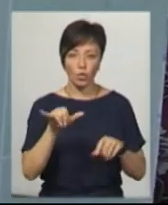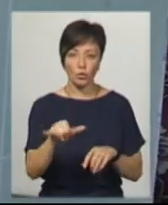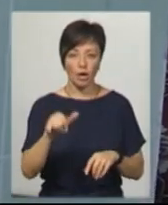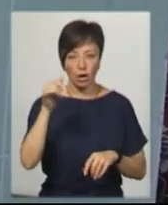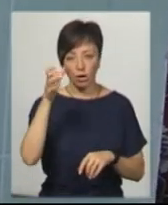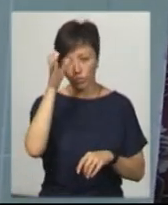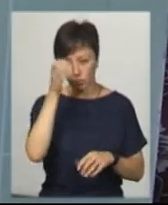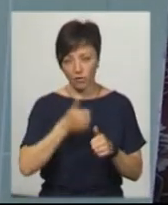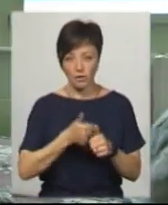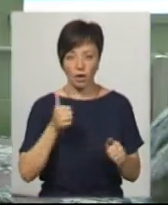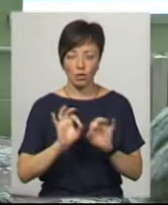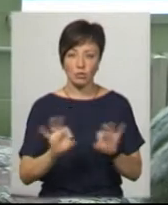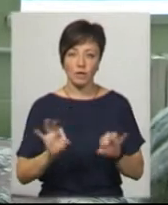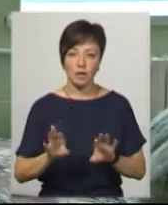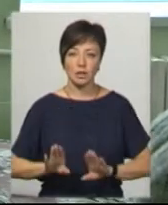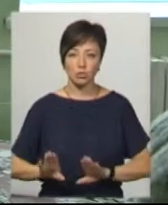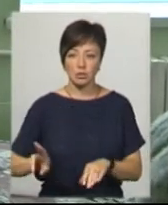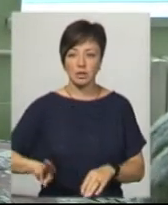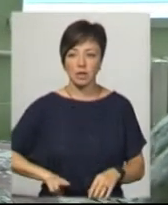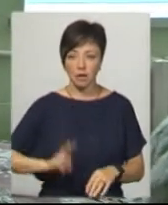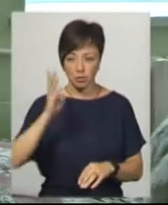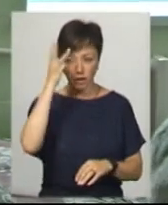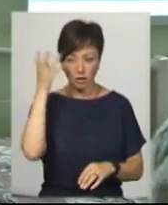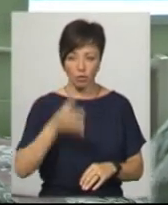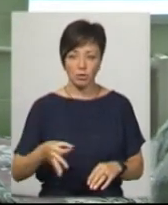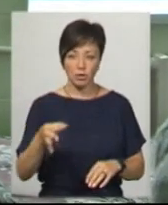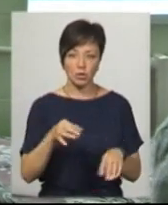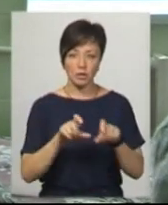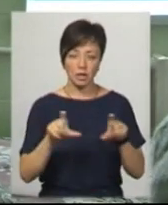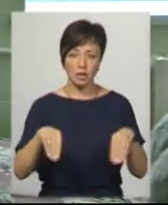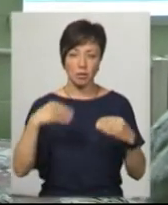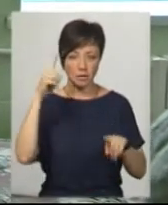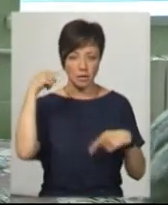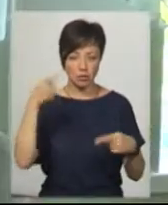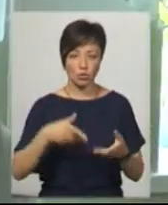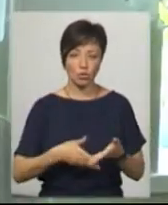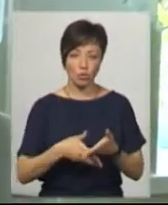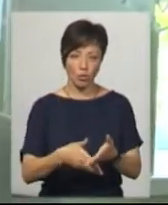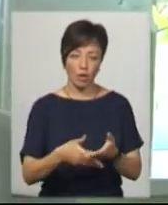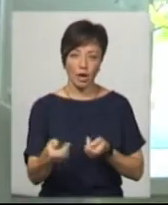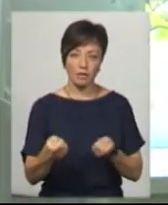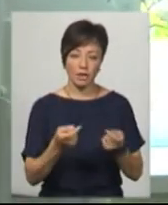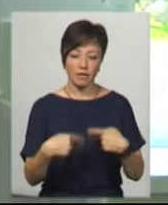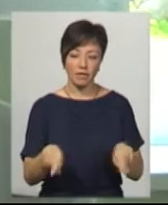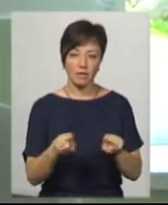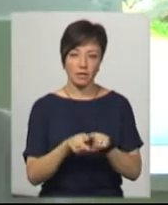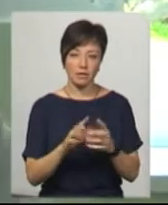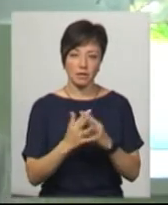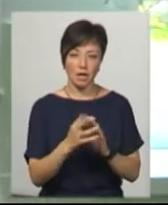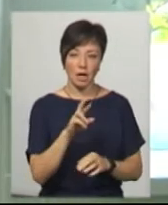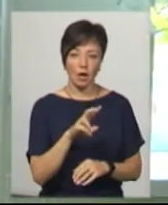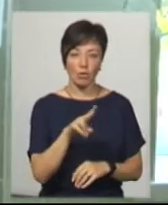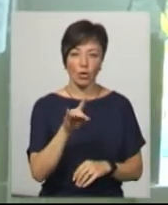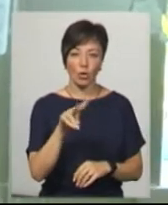відсталість, розповідає заступник директора Хмельницького обласного закладу з надання психіатричної допомоги керівниця філії у селі Яблунівка